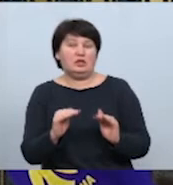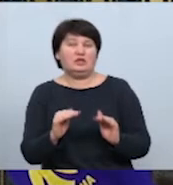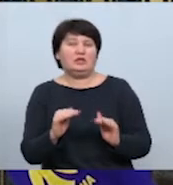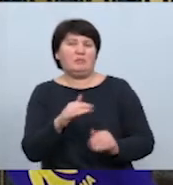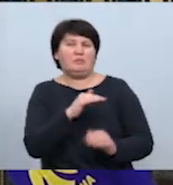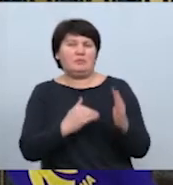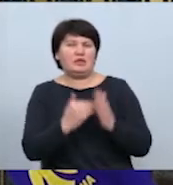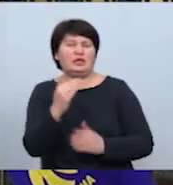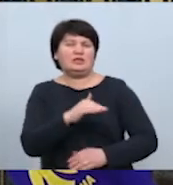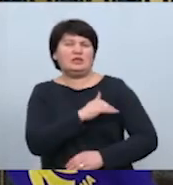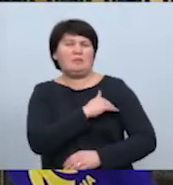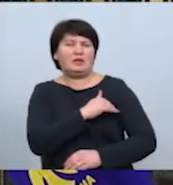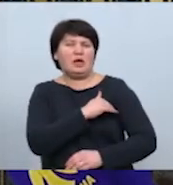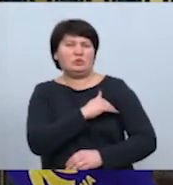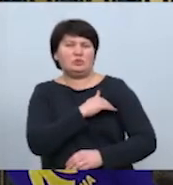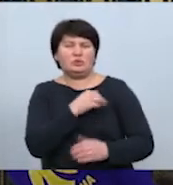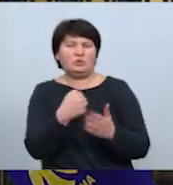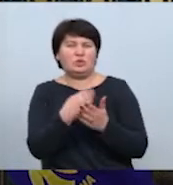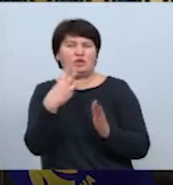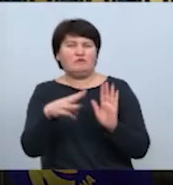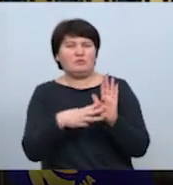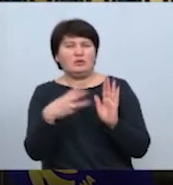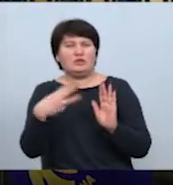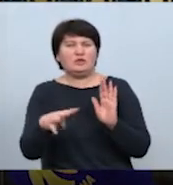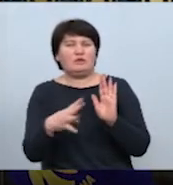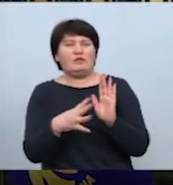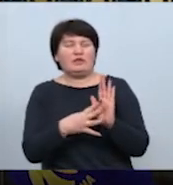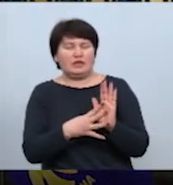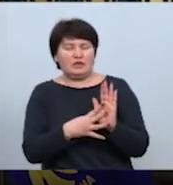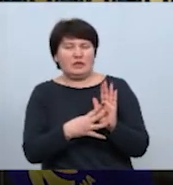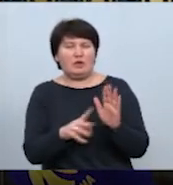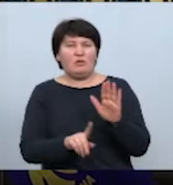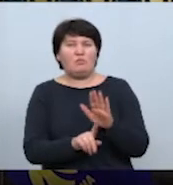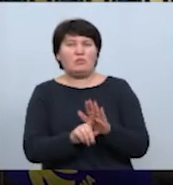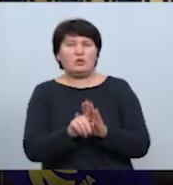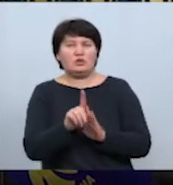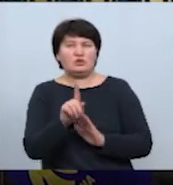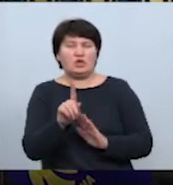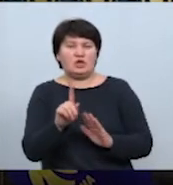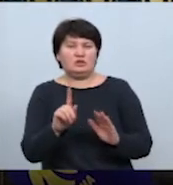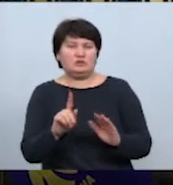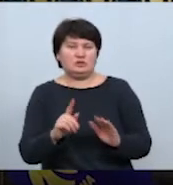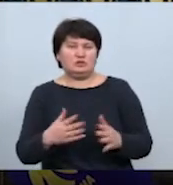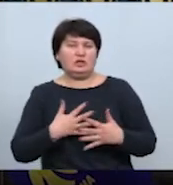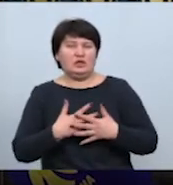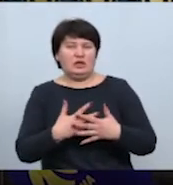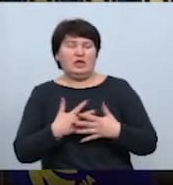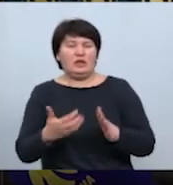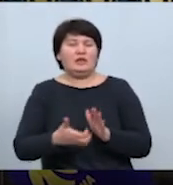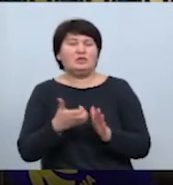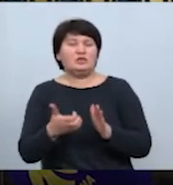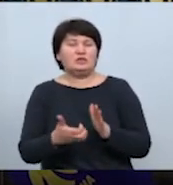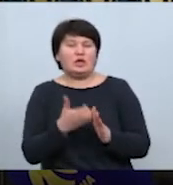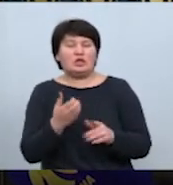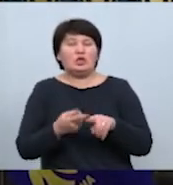температура тіла до 38-39 градусів, почалися наростати явища дихальної недостатності. І